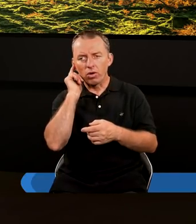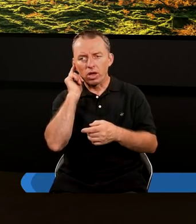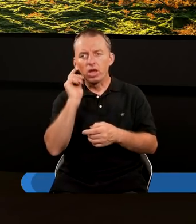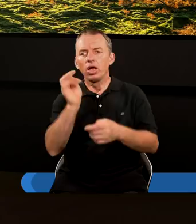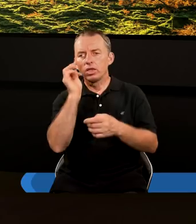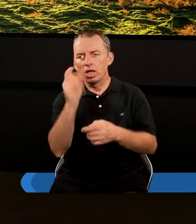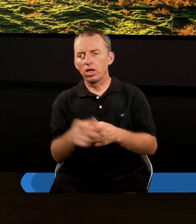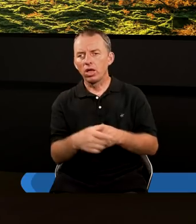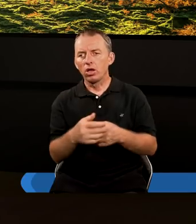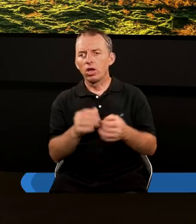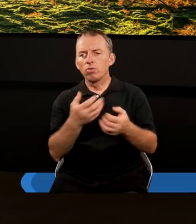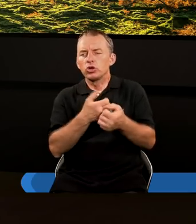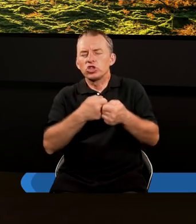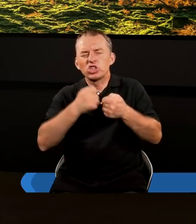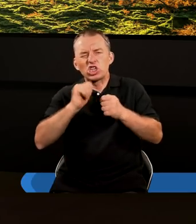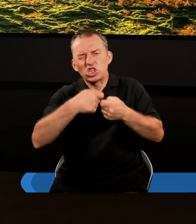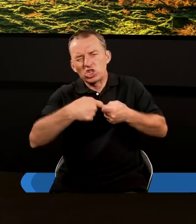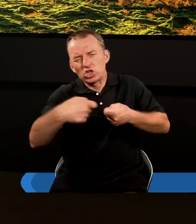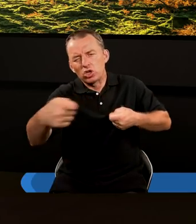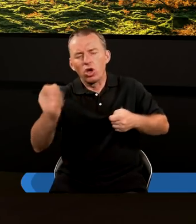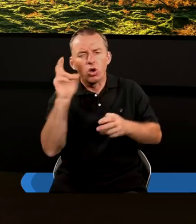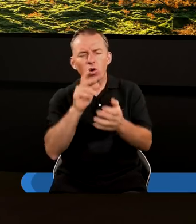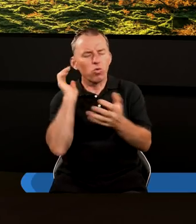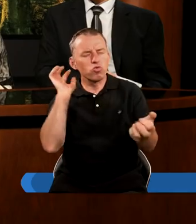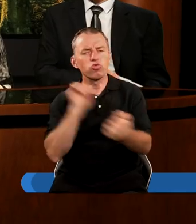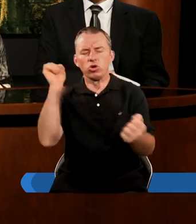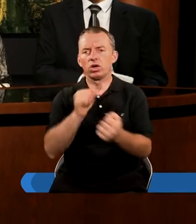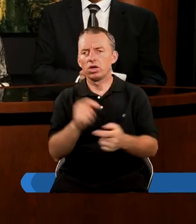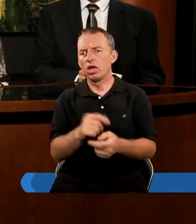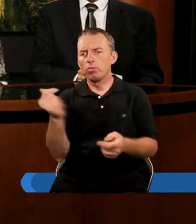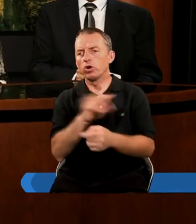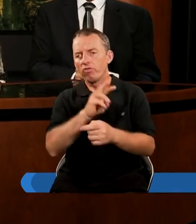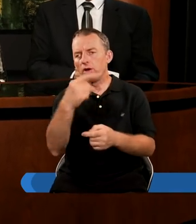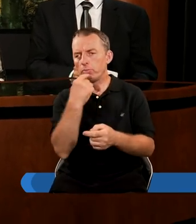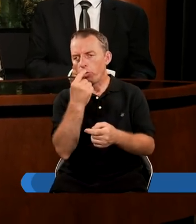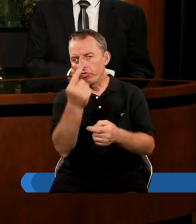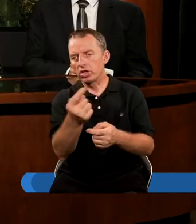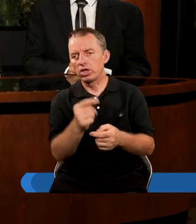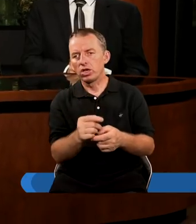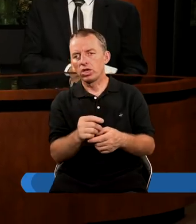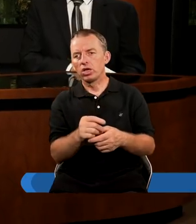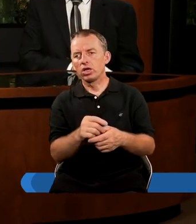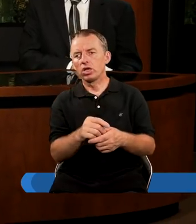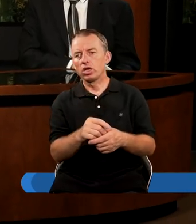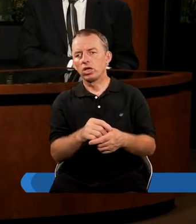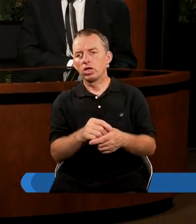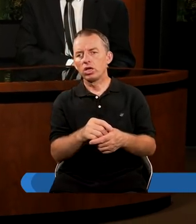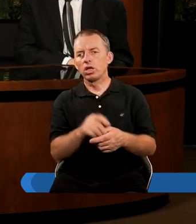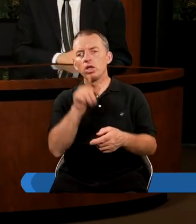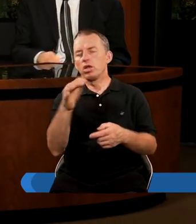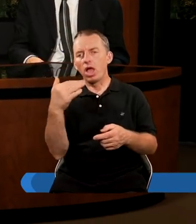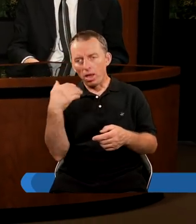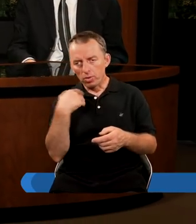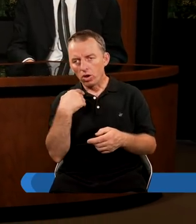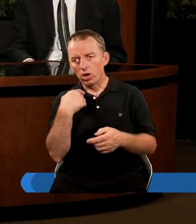takiego przeciągłego huku, ale muszę Wam powiedzieć, że to nie